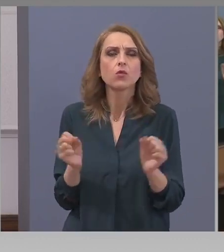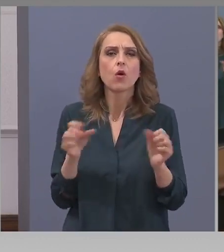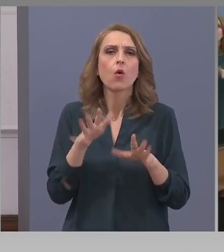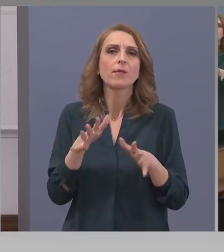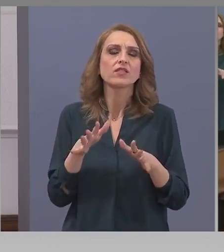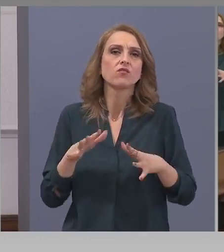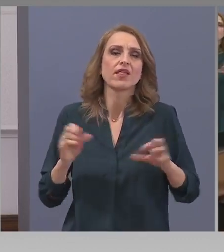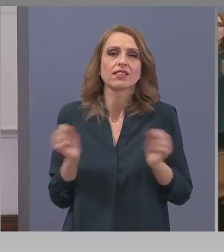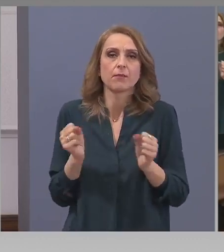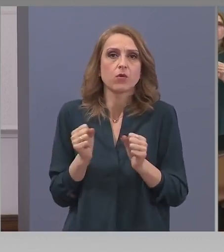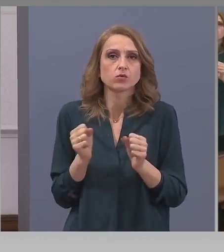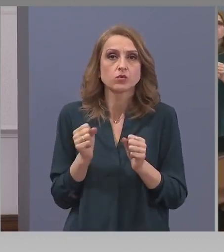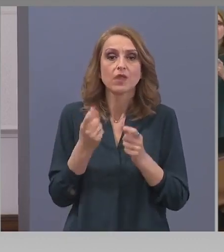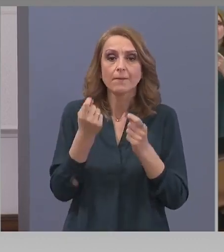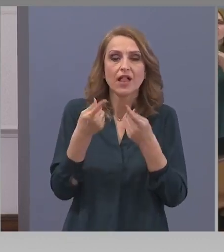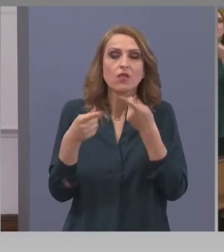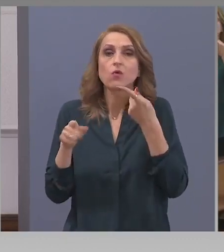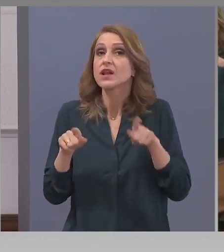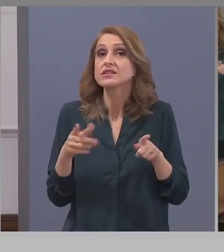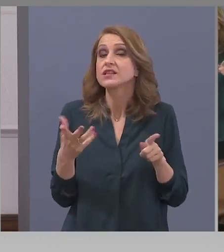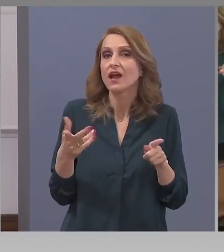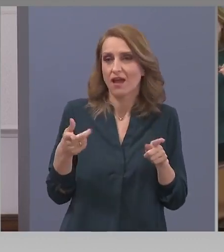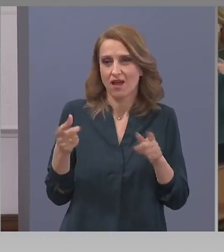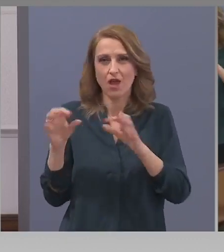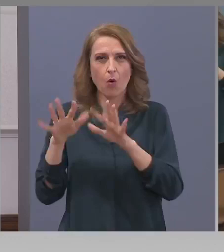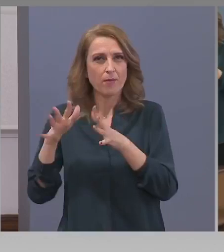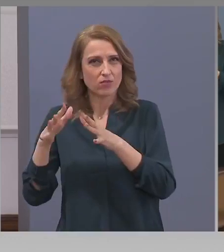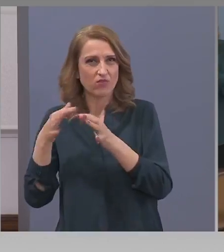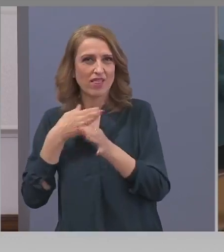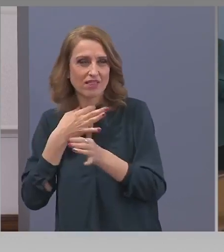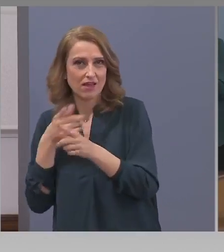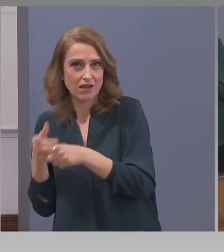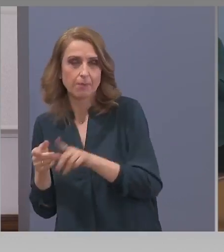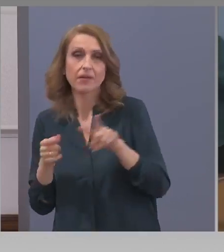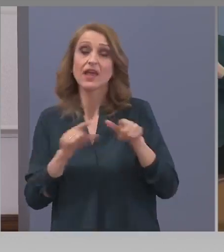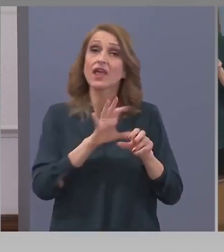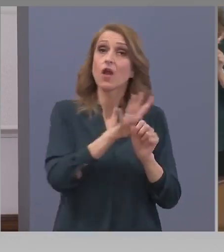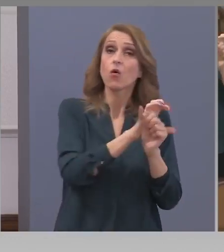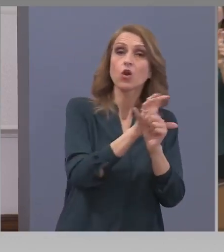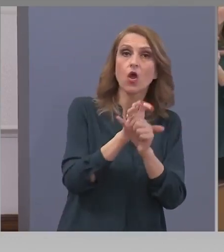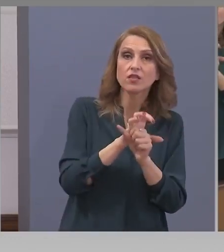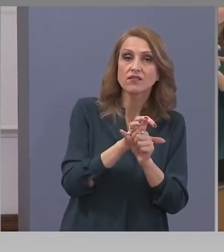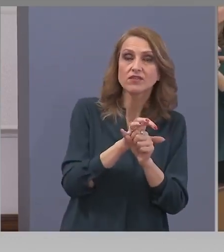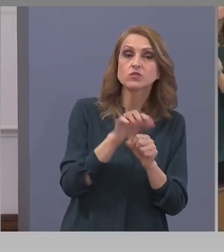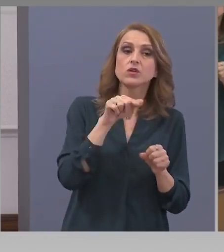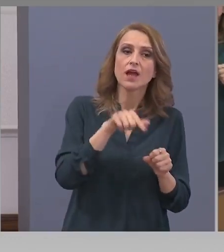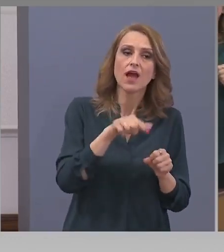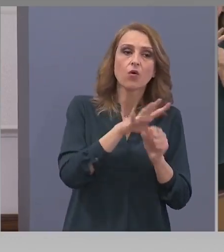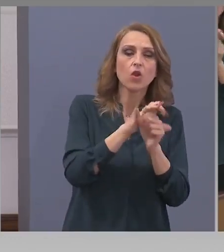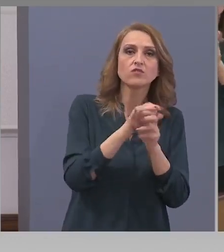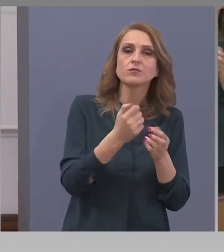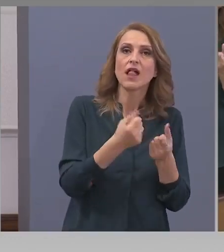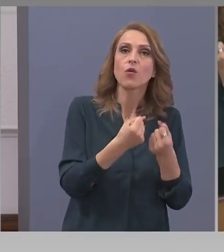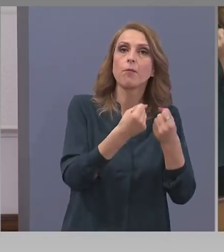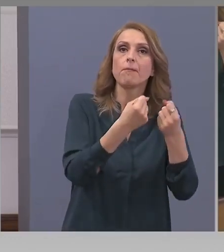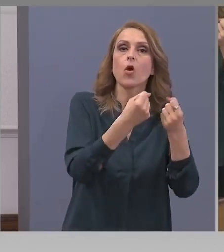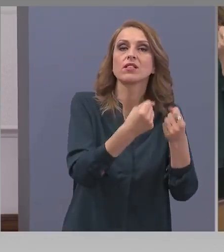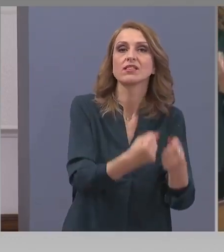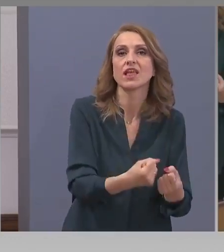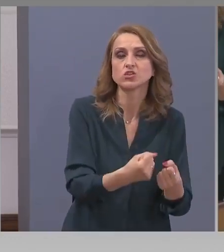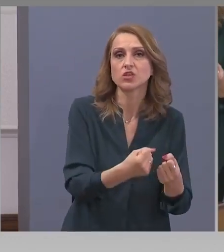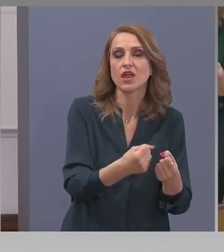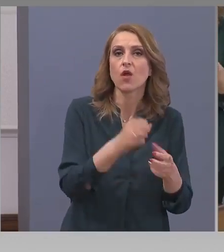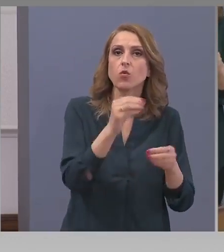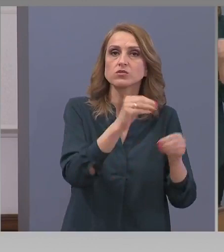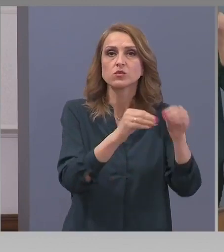Единствената разлика между обикновенна настинка и коронавирус е в честотата на по-тежки осложнения при малък процент от хората.